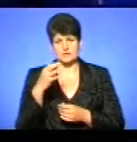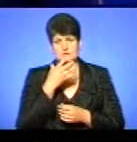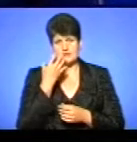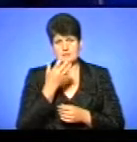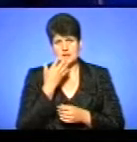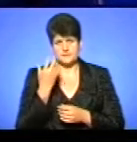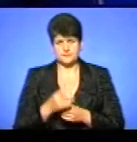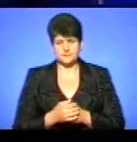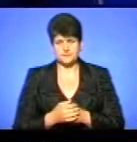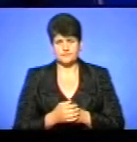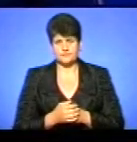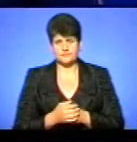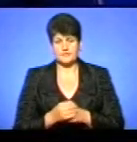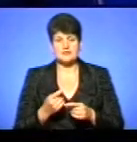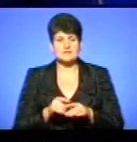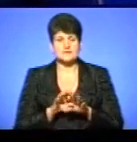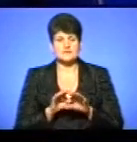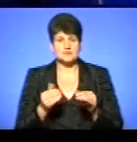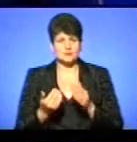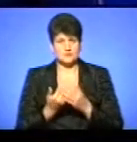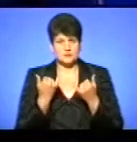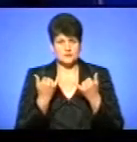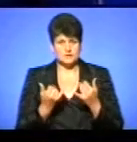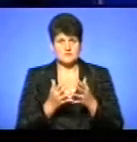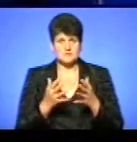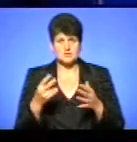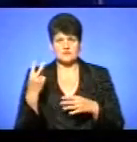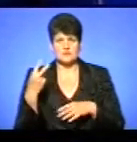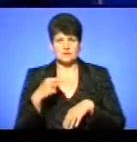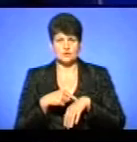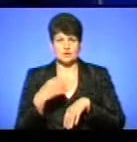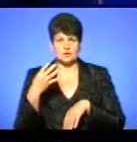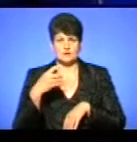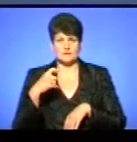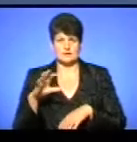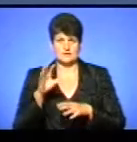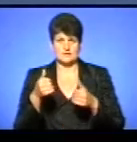Це всі новини на цю пору. Більше я розповім о 20.40. На все добре.